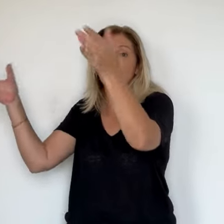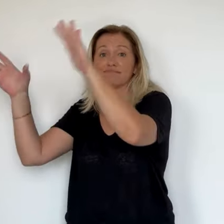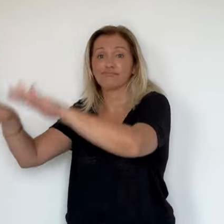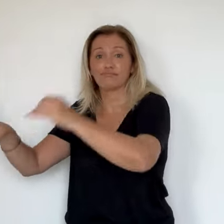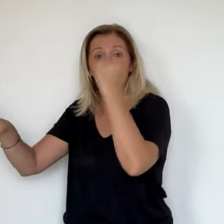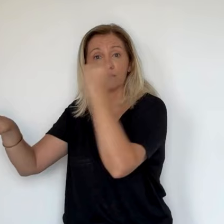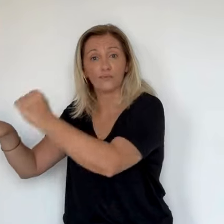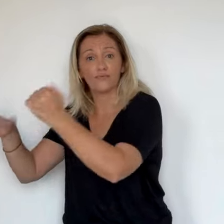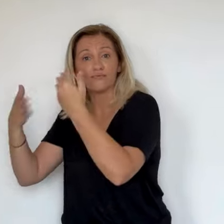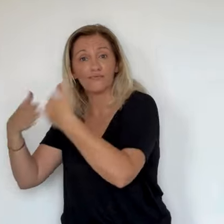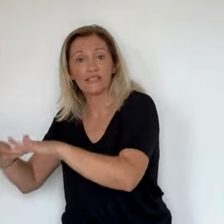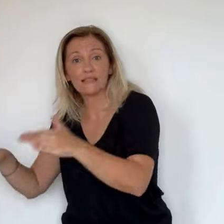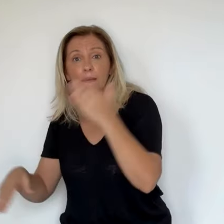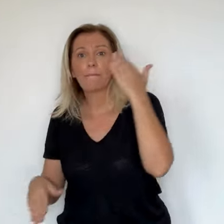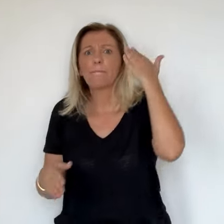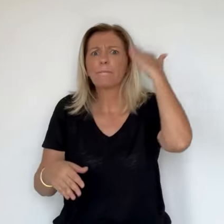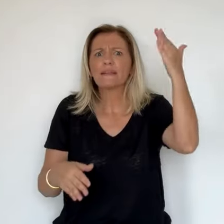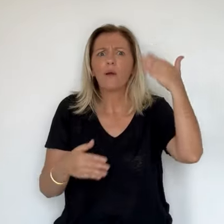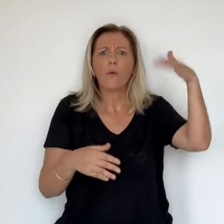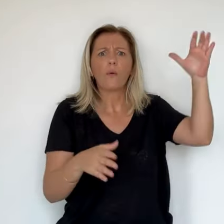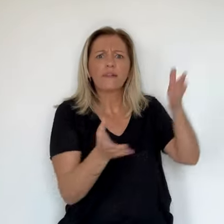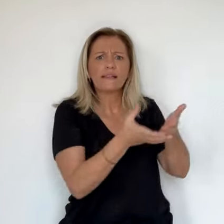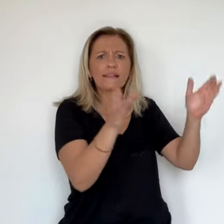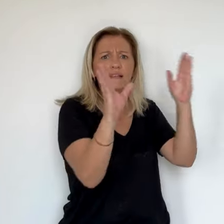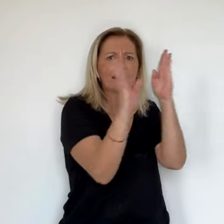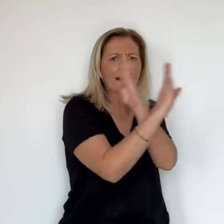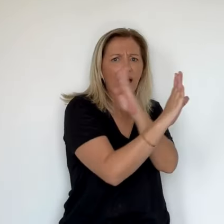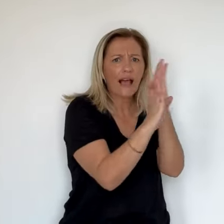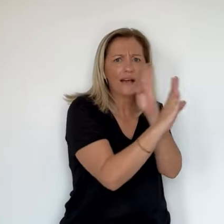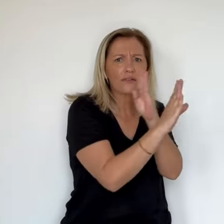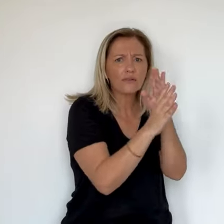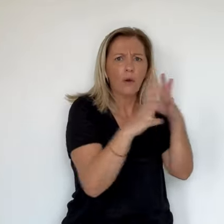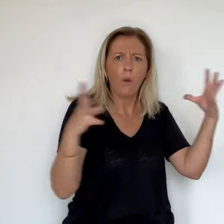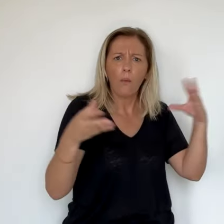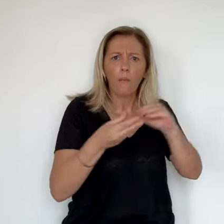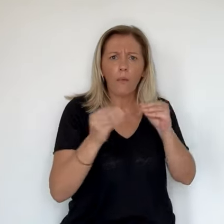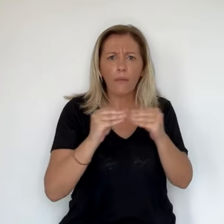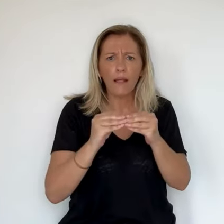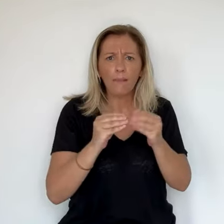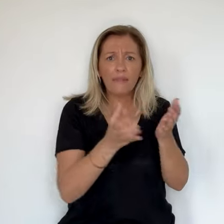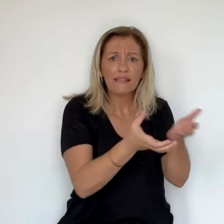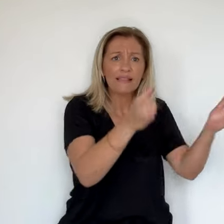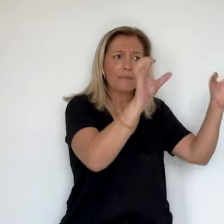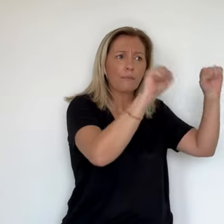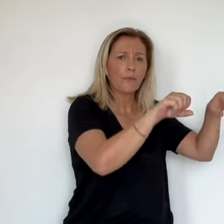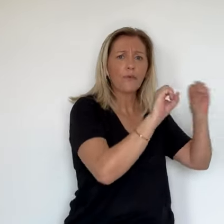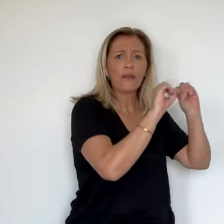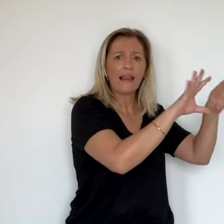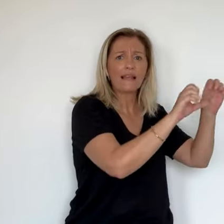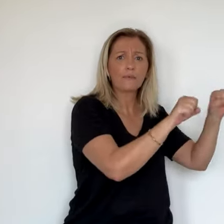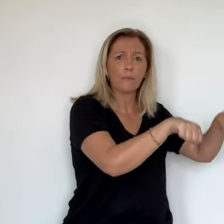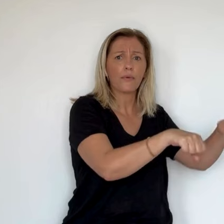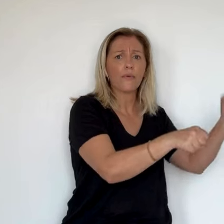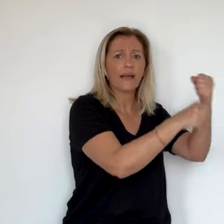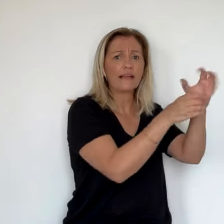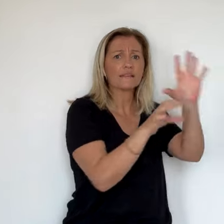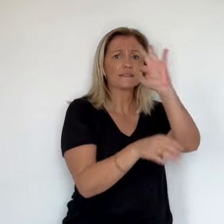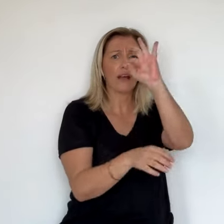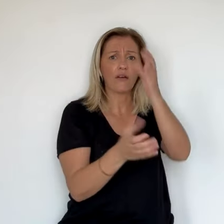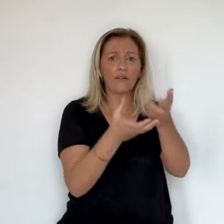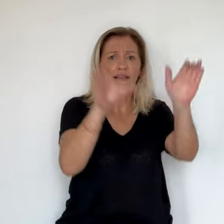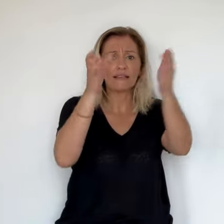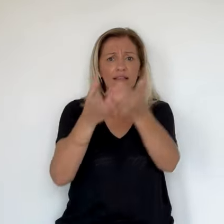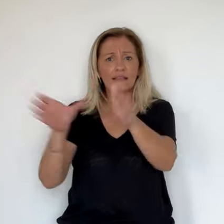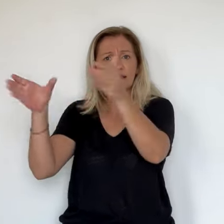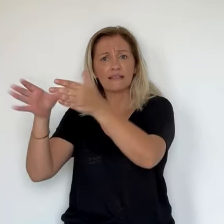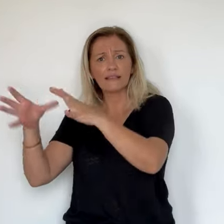un autre nid ailleurs qu'on puisse laisser, vous avez bien compris que si demain matin on laisse le nid, vous avez 50 fondatrices, vous avez 50 nids